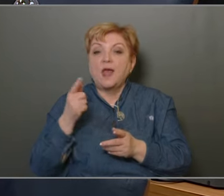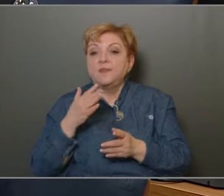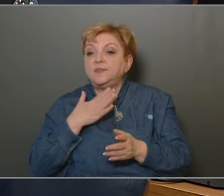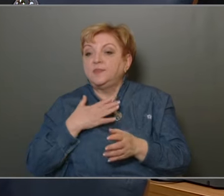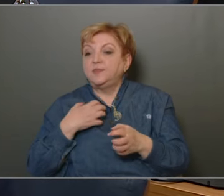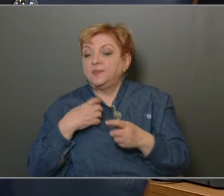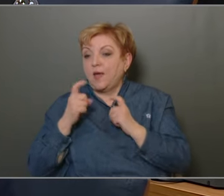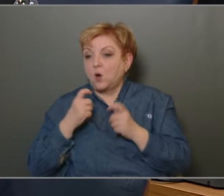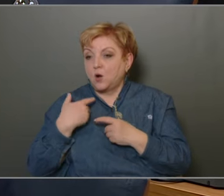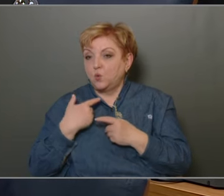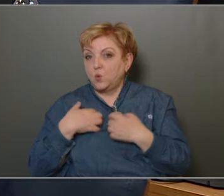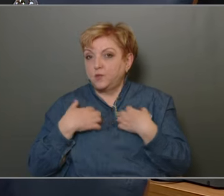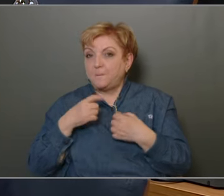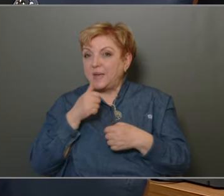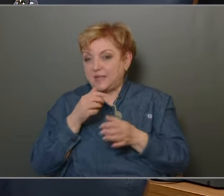kiegészítelek.